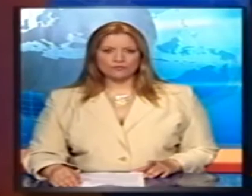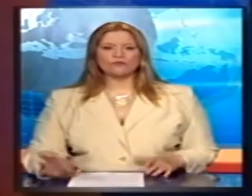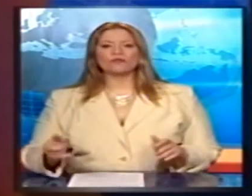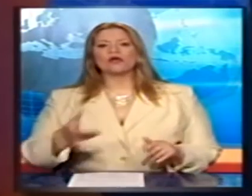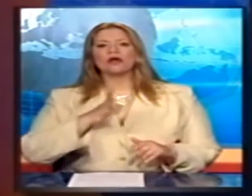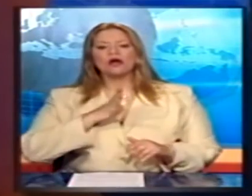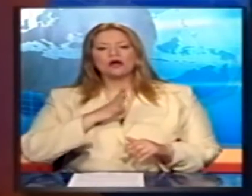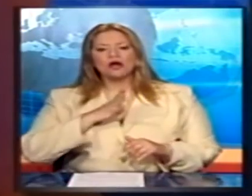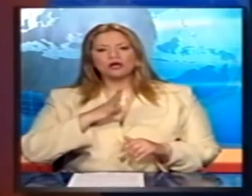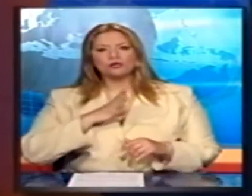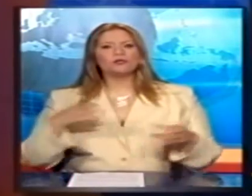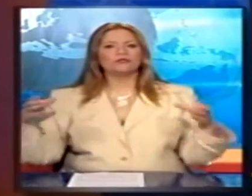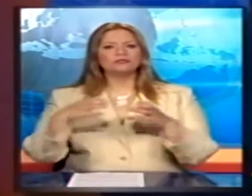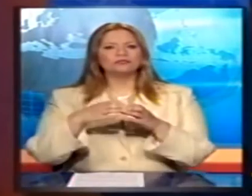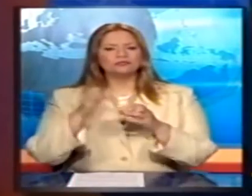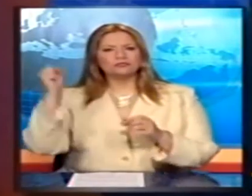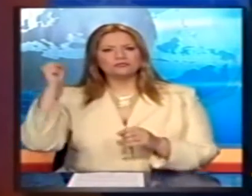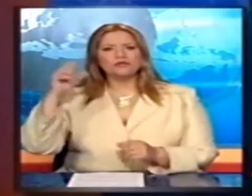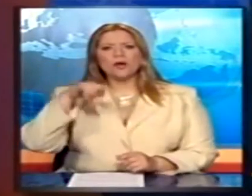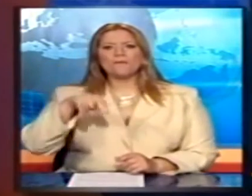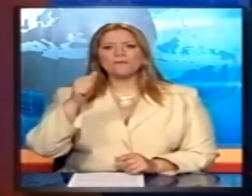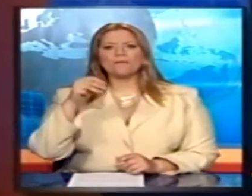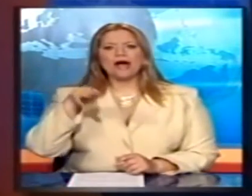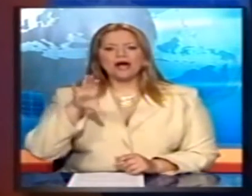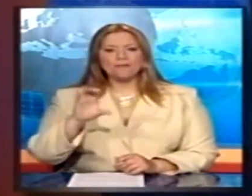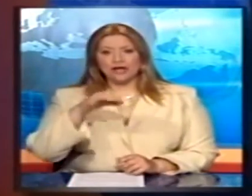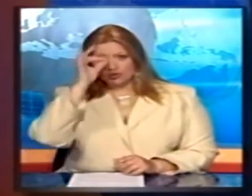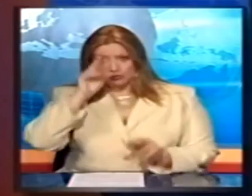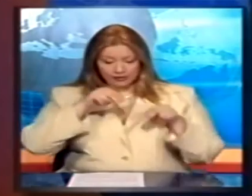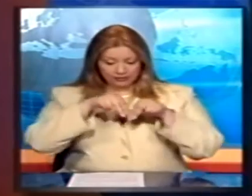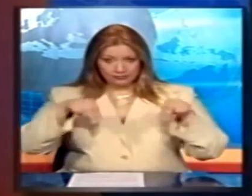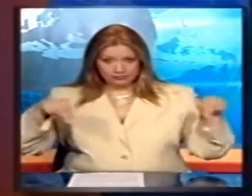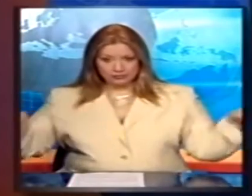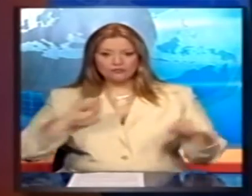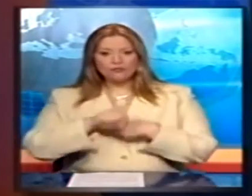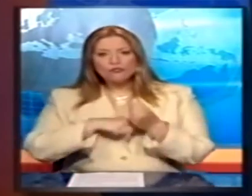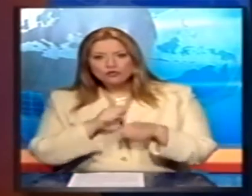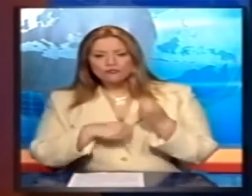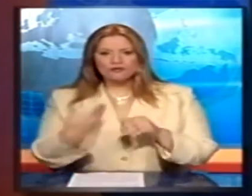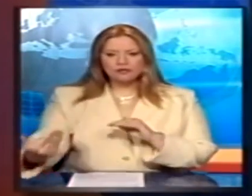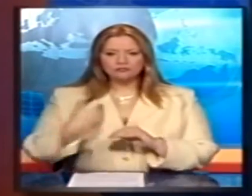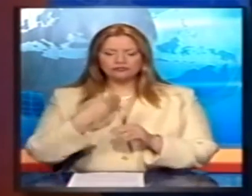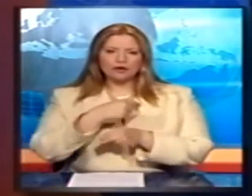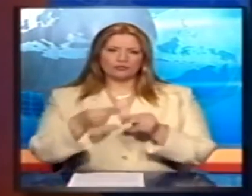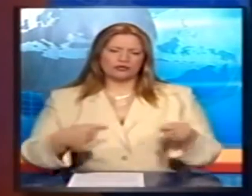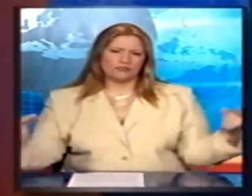Διαδηλωτές του ΠΑΜΕ προσπαθούν να σπάσουν τον αστυνομικό κλειό για να φτάσουν προς τη Βουλή και έρχονται αντιμέτωποι με τα ΜΑΤ